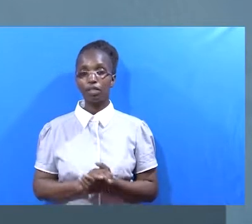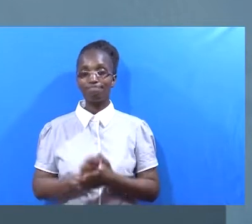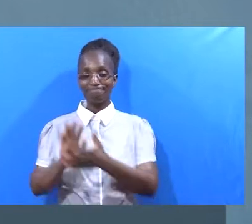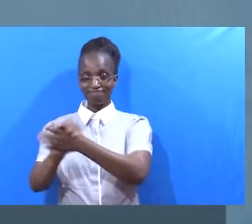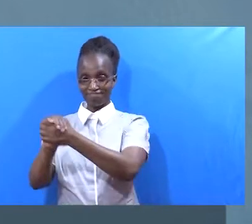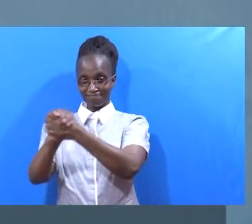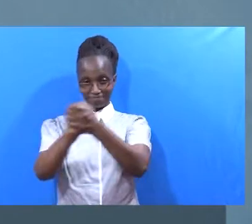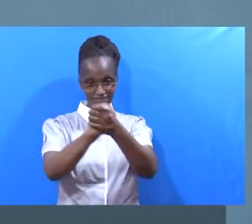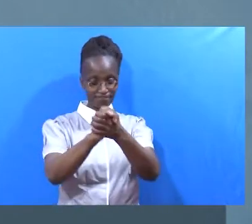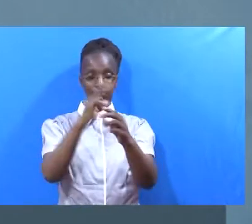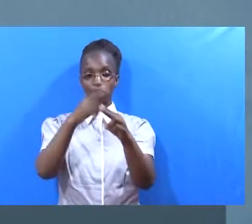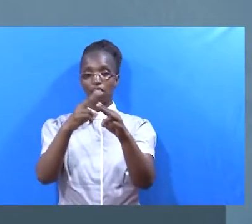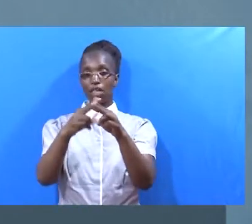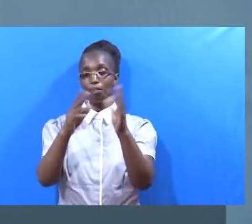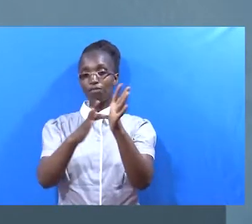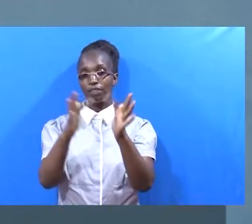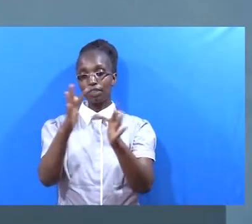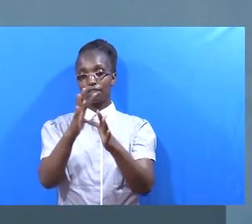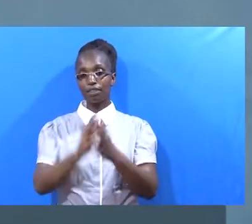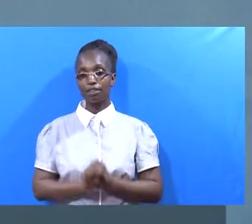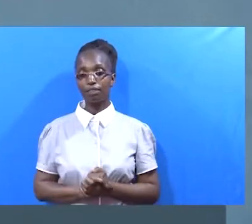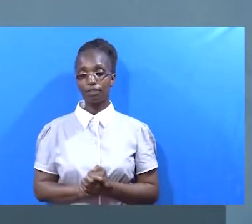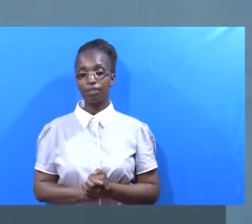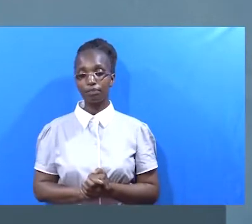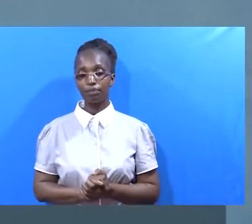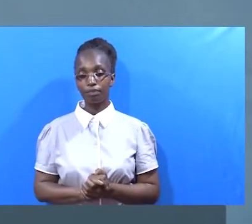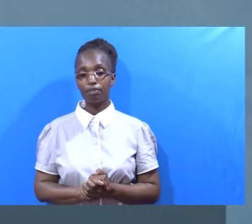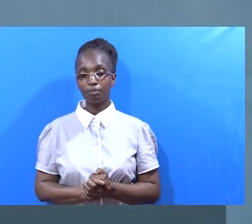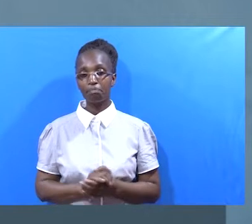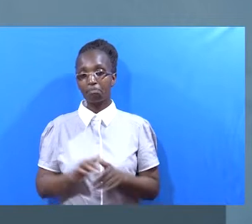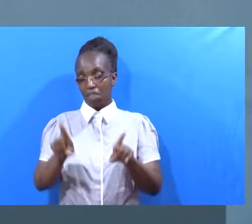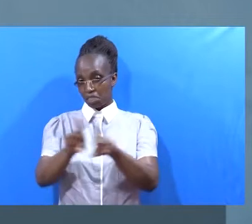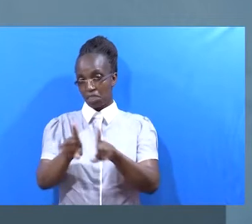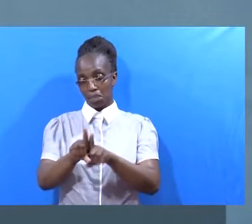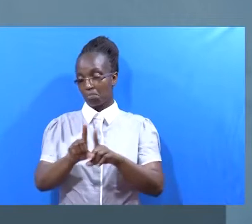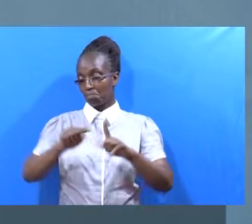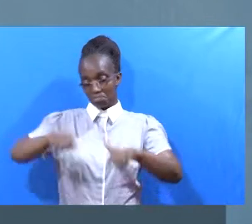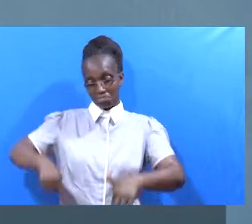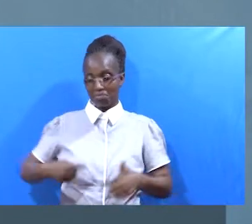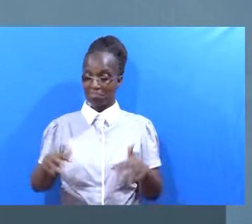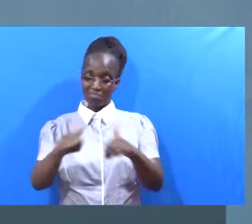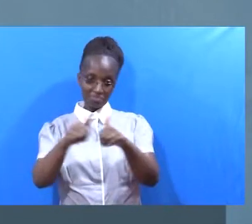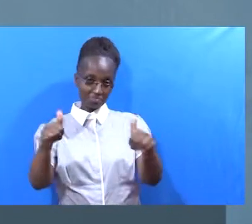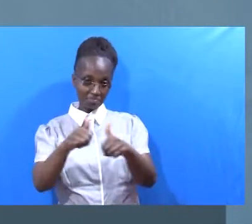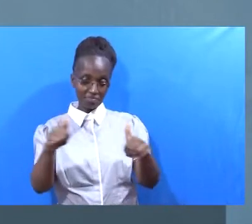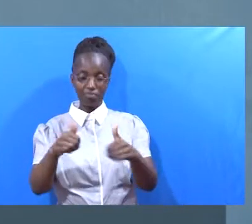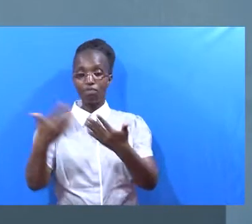Na kusalimu katika jina la Yesu Kristo Ujambo Na misijambo